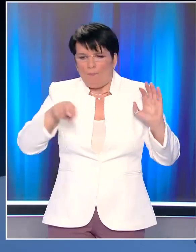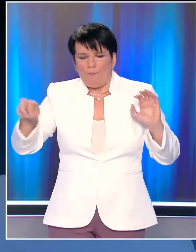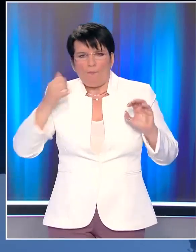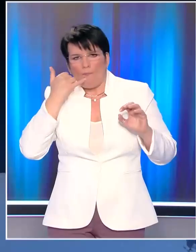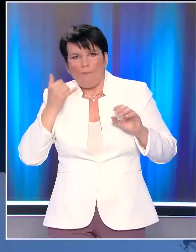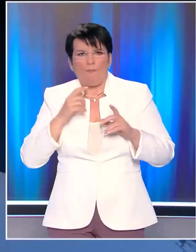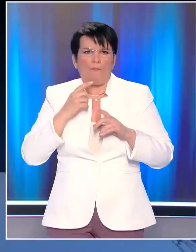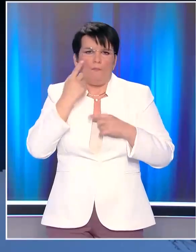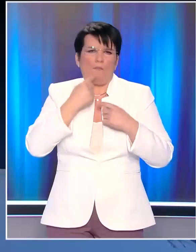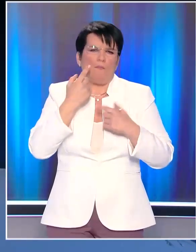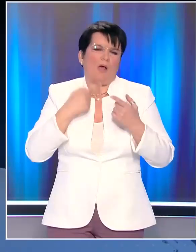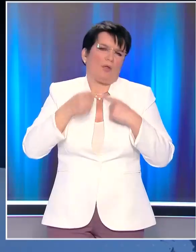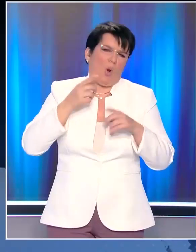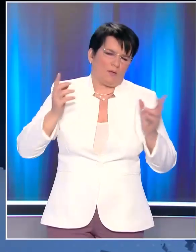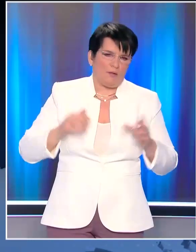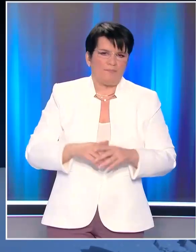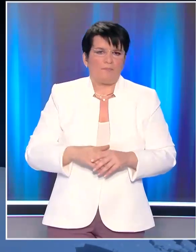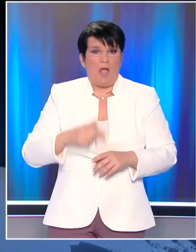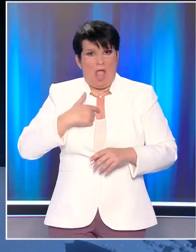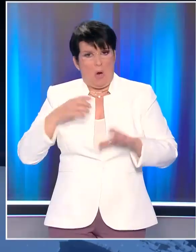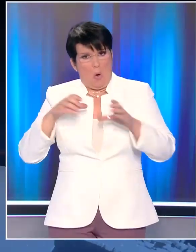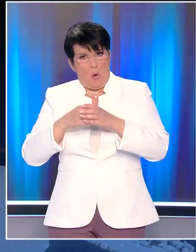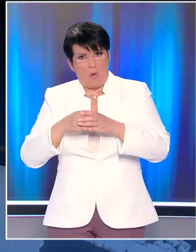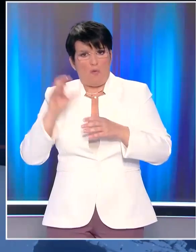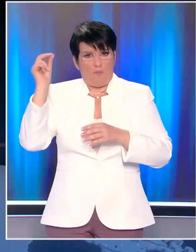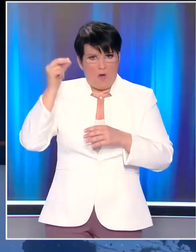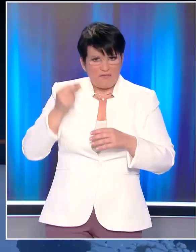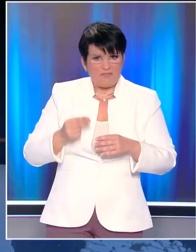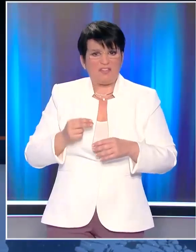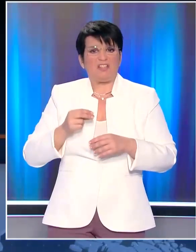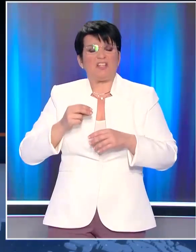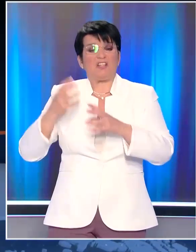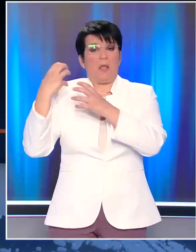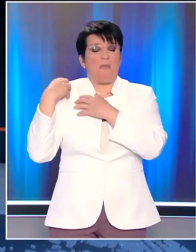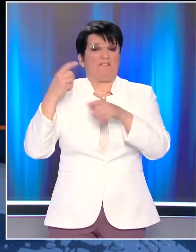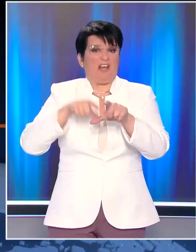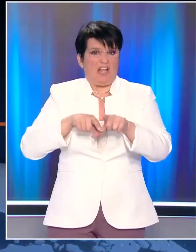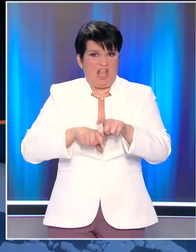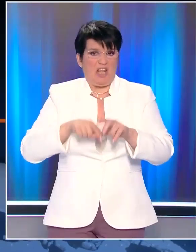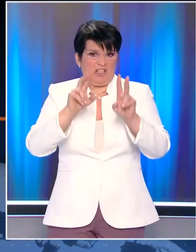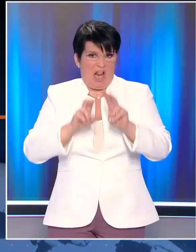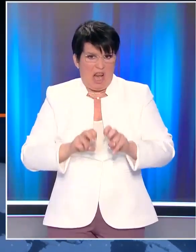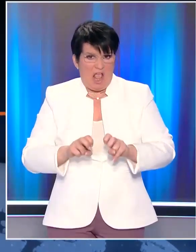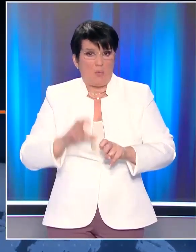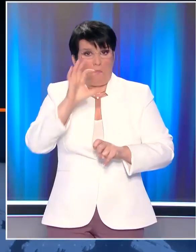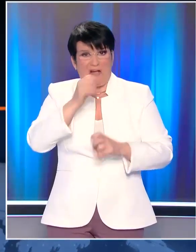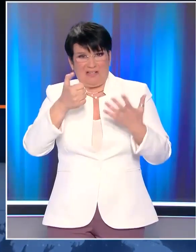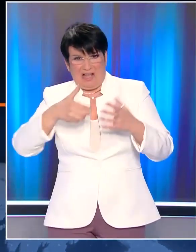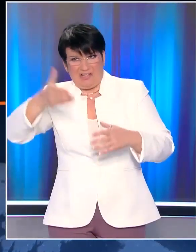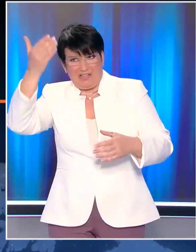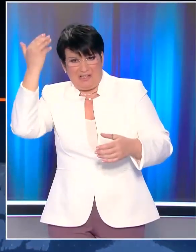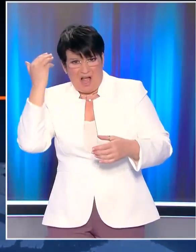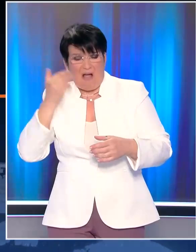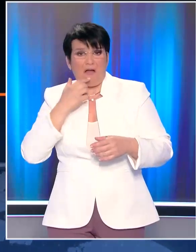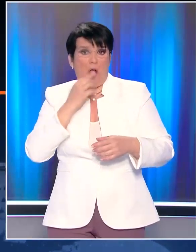καλά εγώ, λες και είμαι κομματάρχης ή βουλευτής της ΕΡΕ του 60 ας πούμε και του 50 τον απειλήσα ότι θα τον